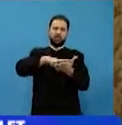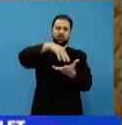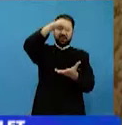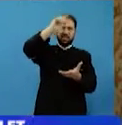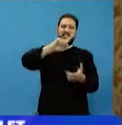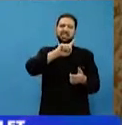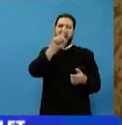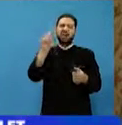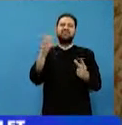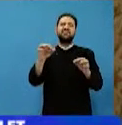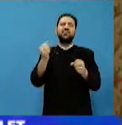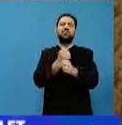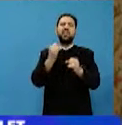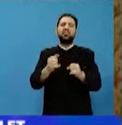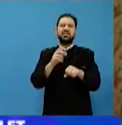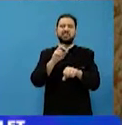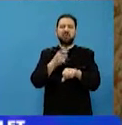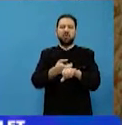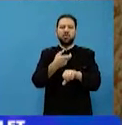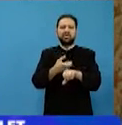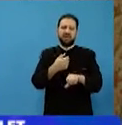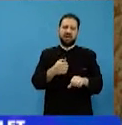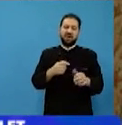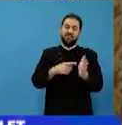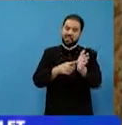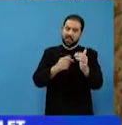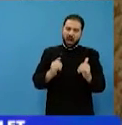făcut această prostie. Vedem aici că